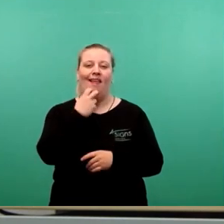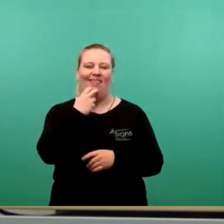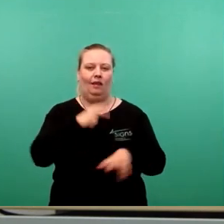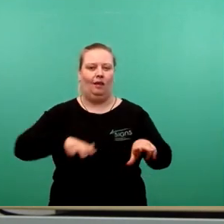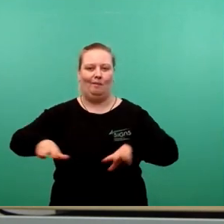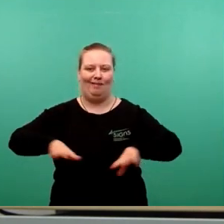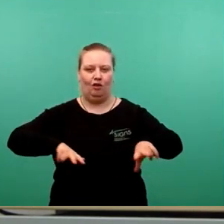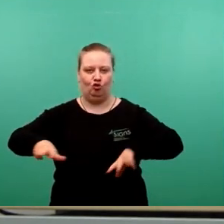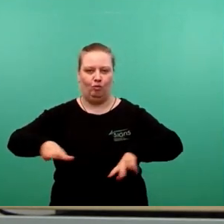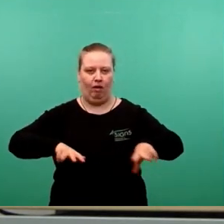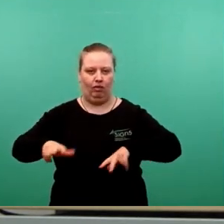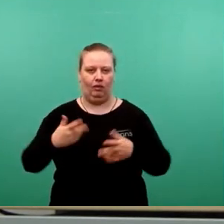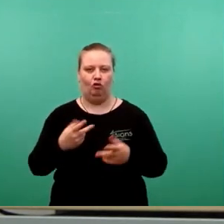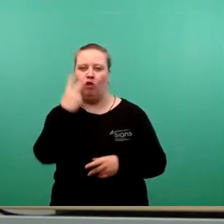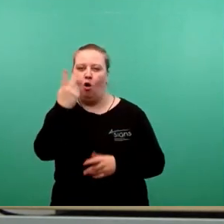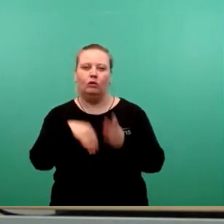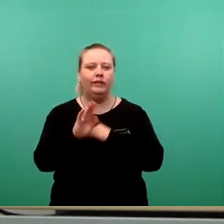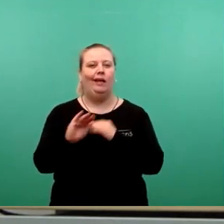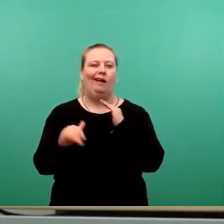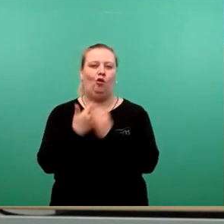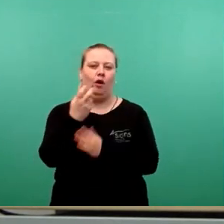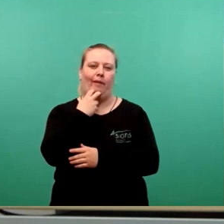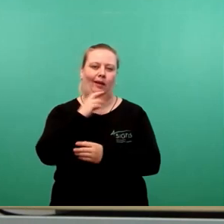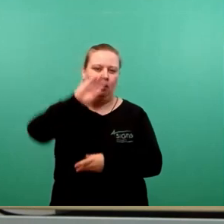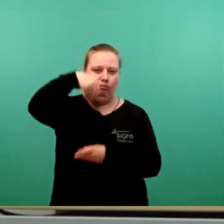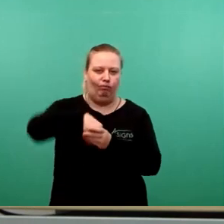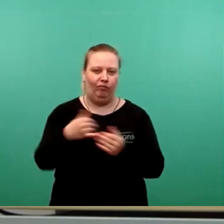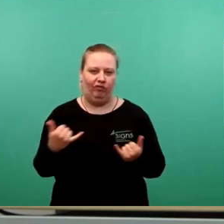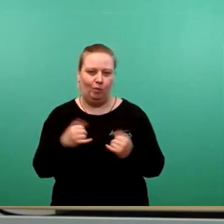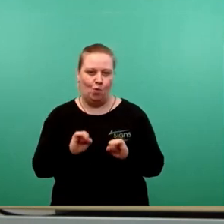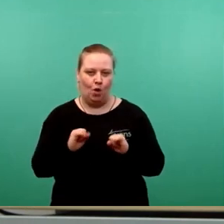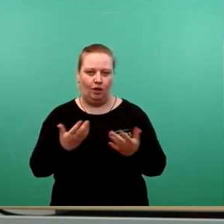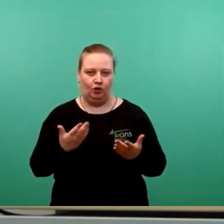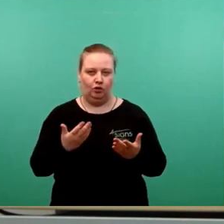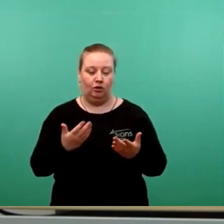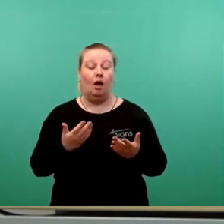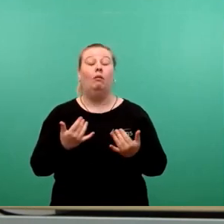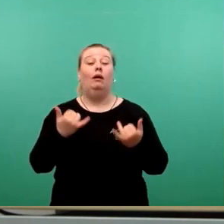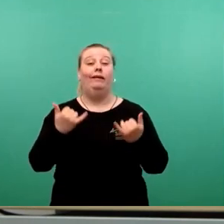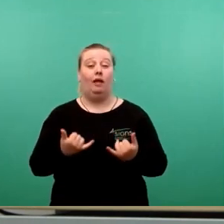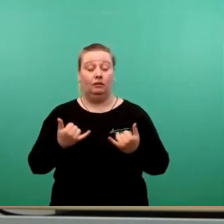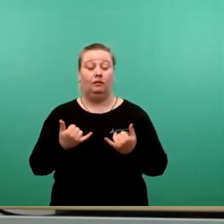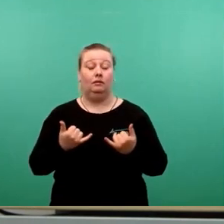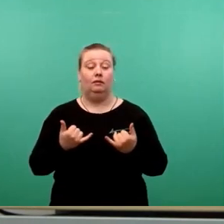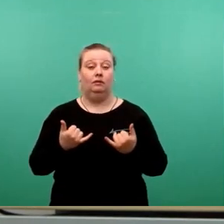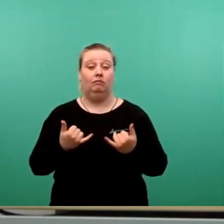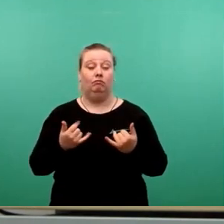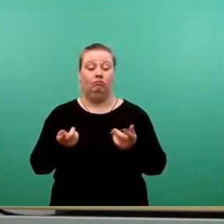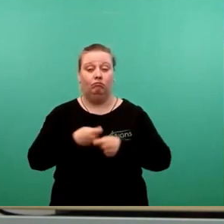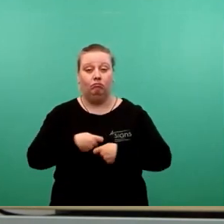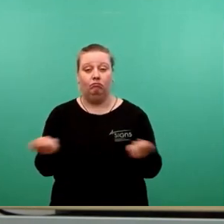Einsatz regenerativen Energien. Im Moment ist ausgeschrieben unter anderem eine